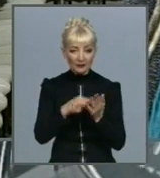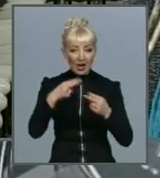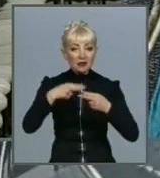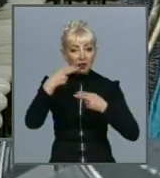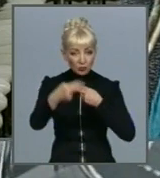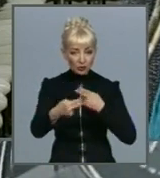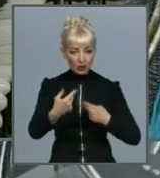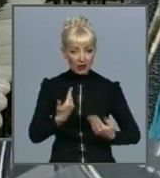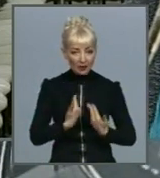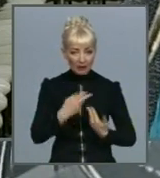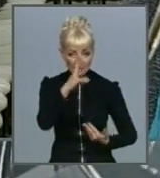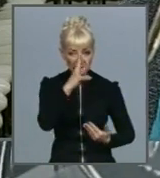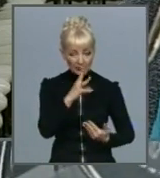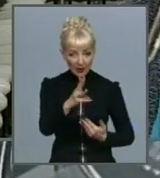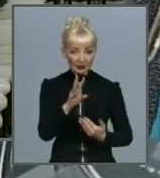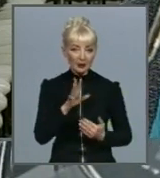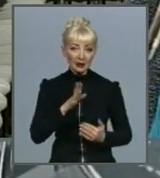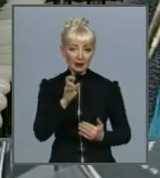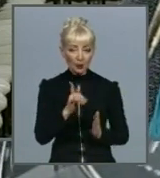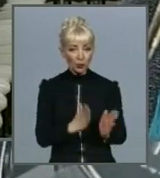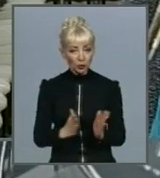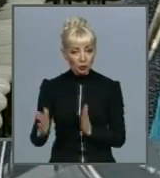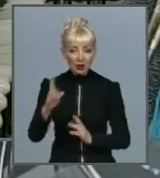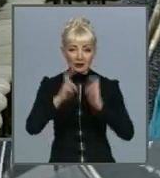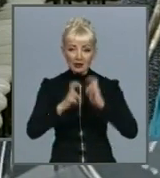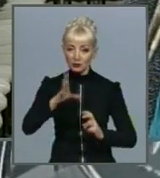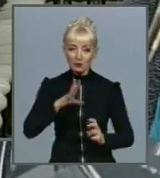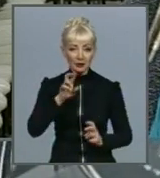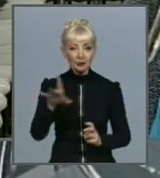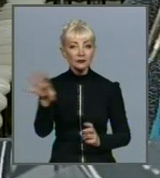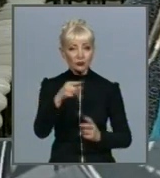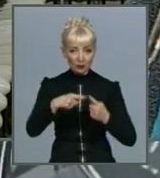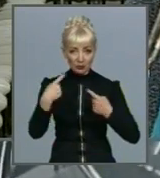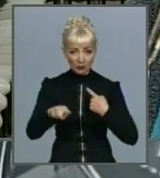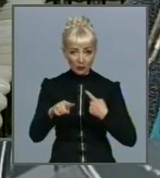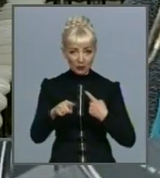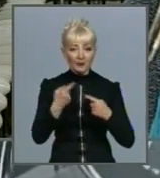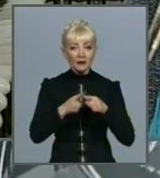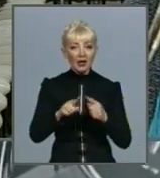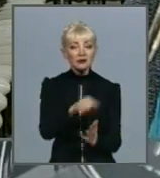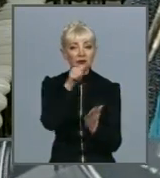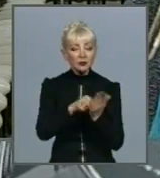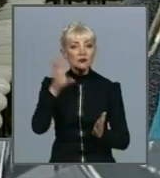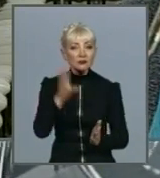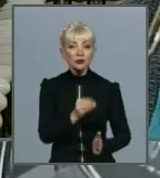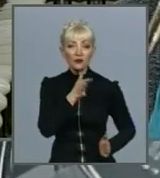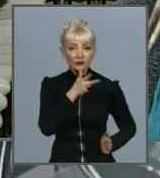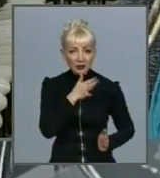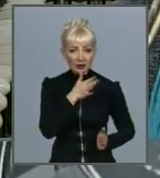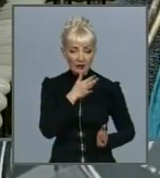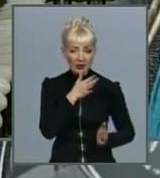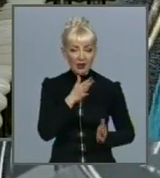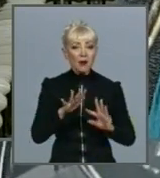заводі було б по-другому. Тому що втім цього питання все часу відбувають